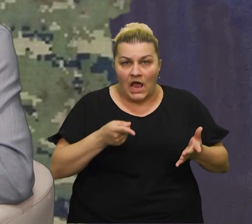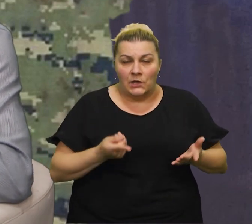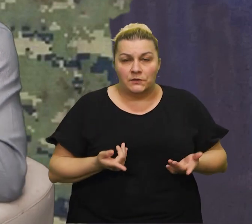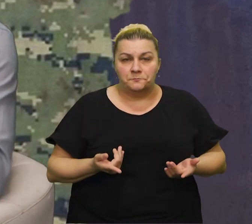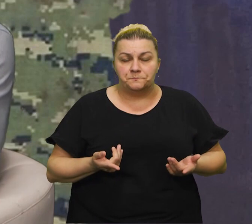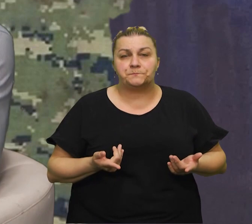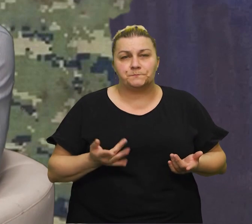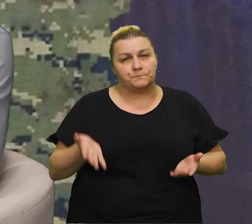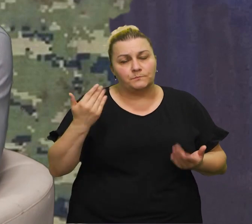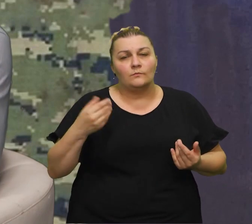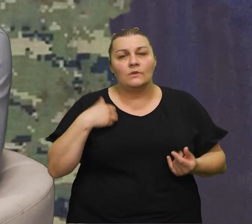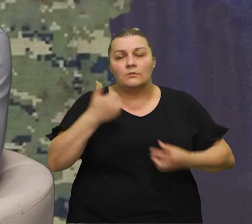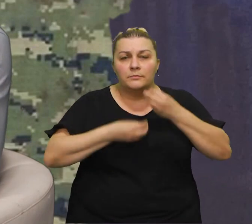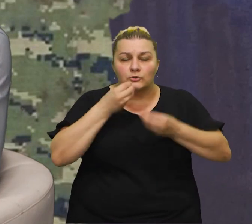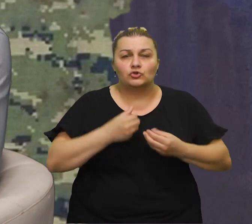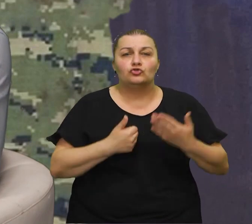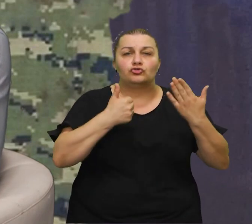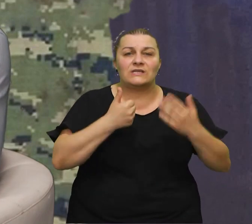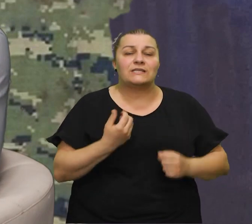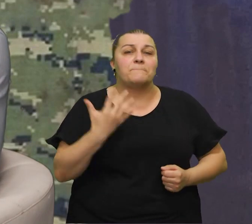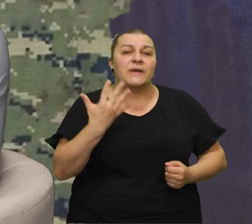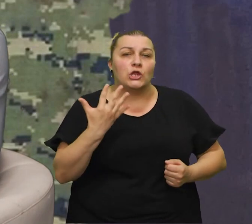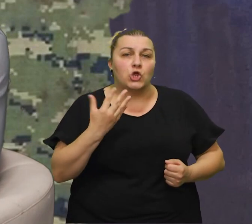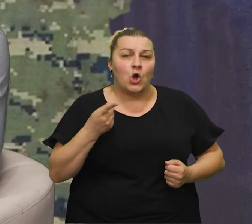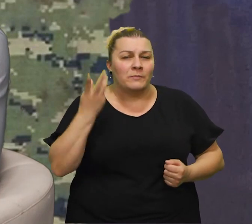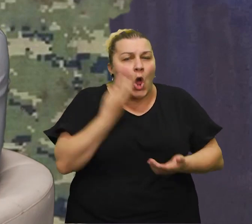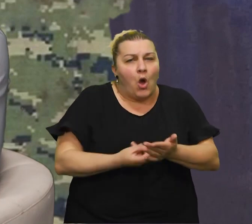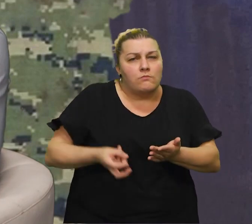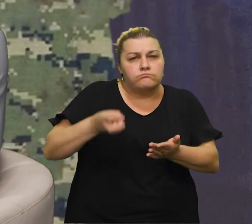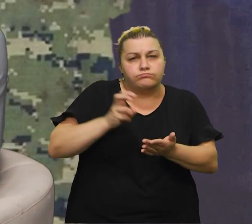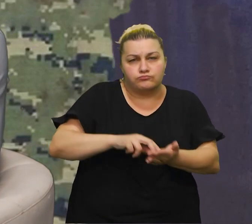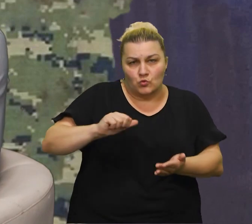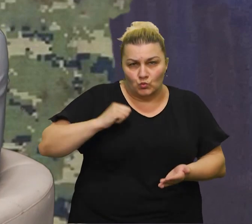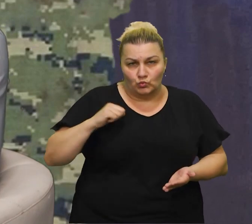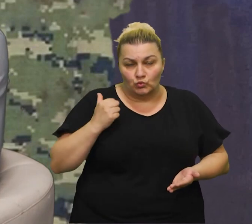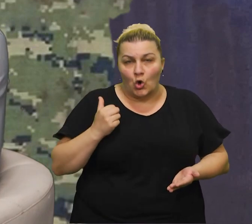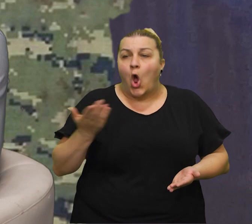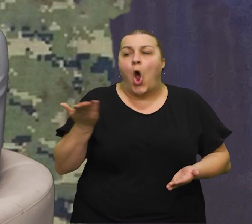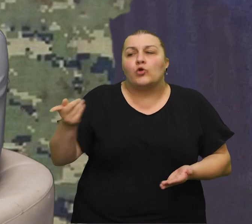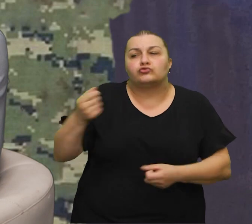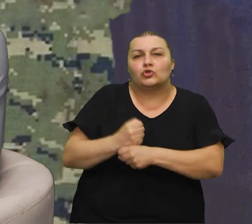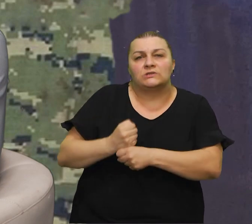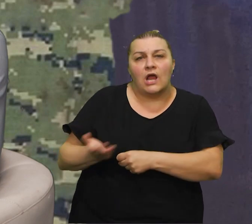vratiti na taj šesti petoga u tu zoru. Što su vi tog dana radili?